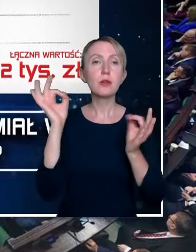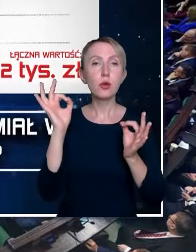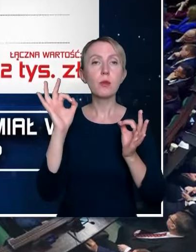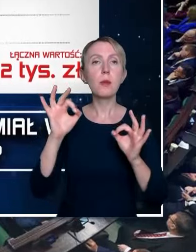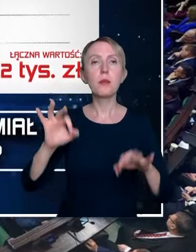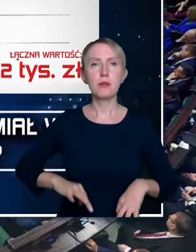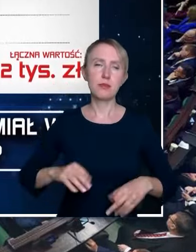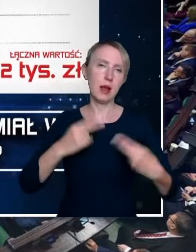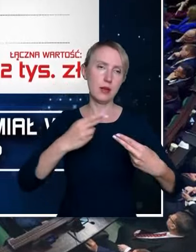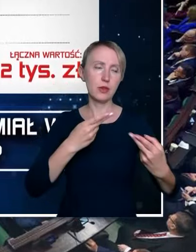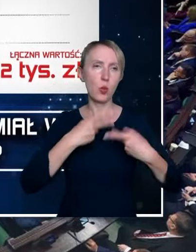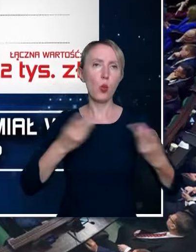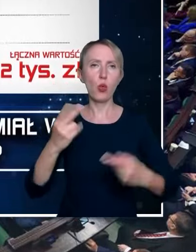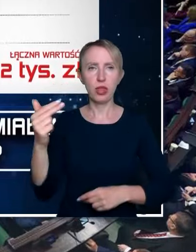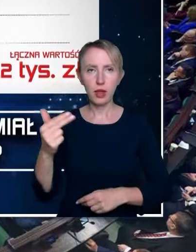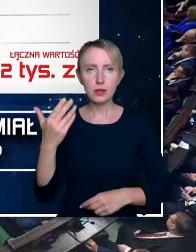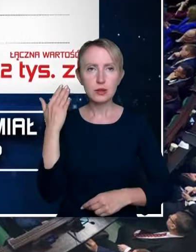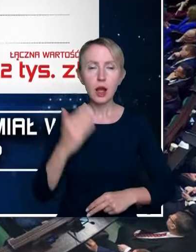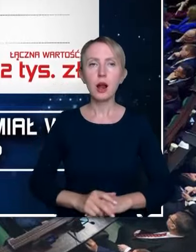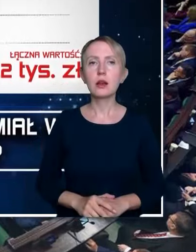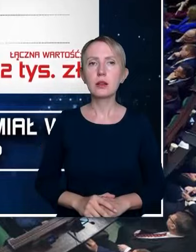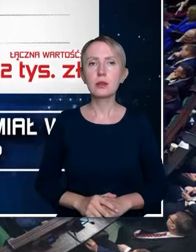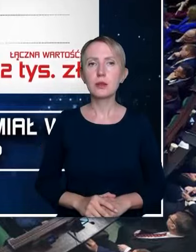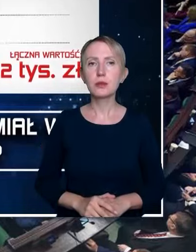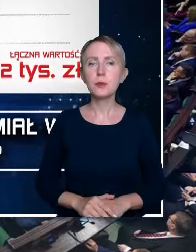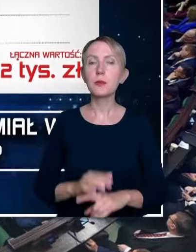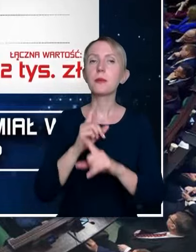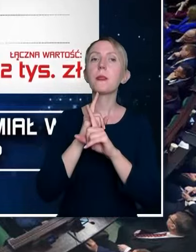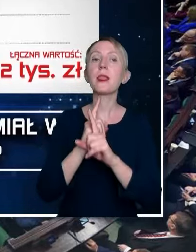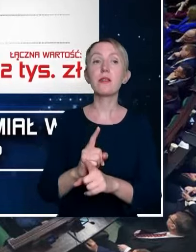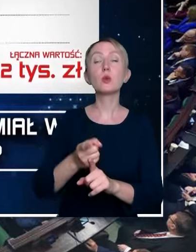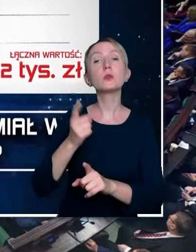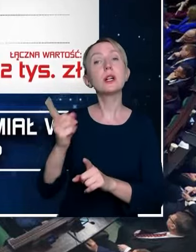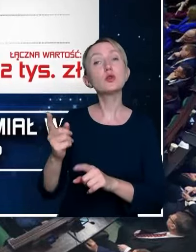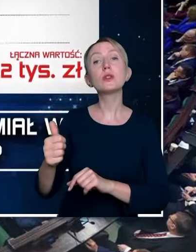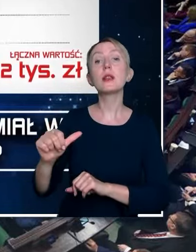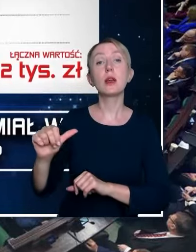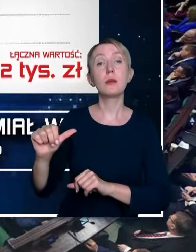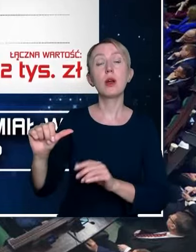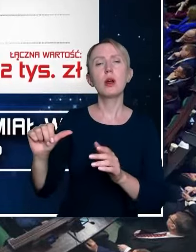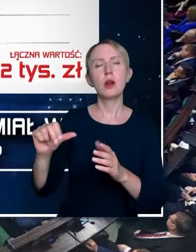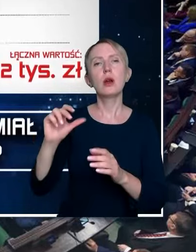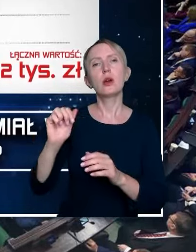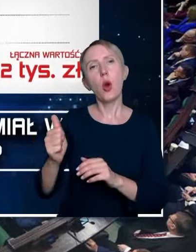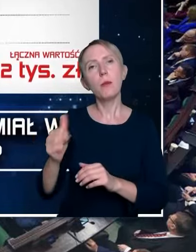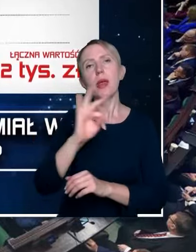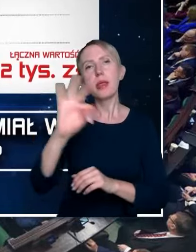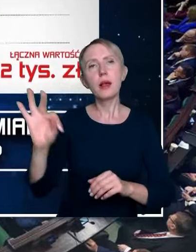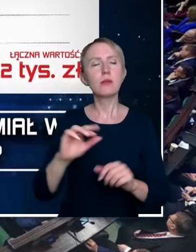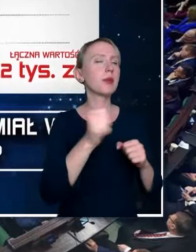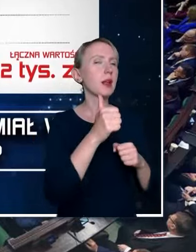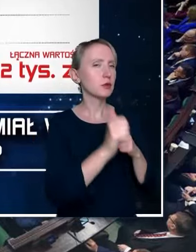redaktor przekazał, że to pan zgodnie z zarządzeniem kompetencyjnym, to wynika wprost z dokumentów. Z 1 lipca tego roku.